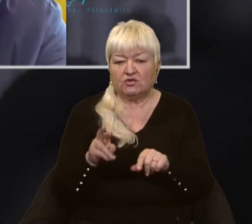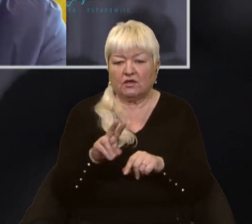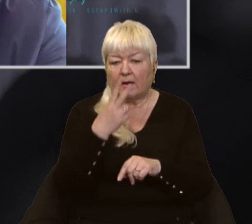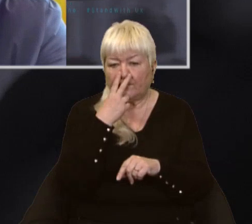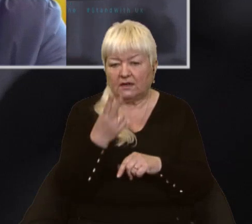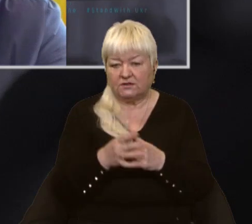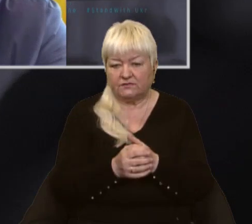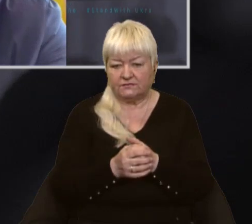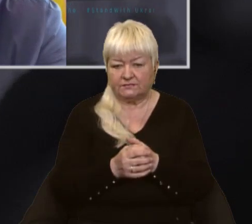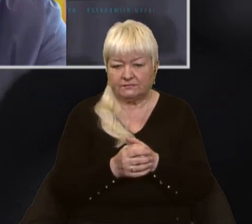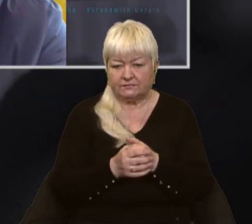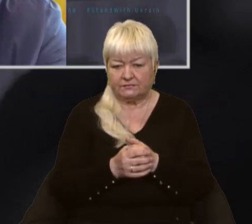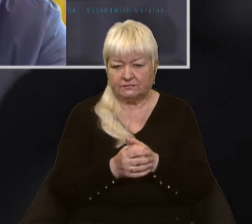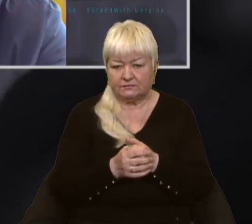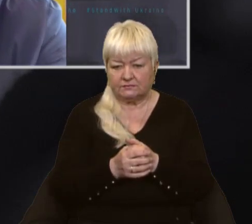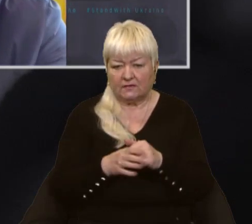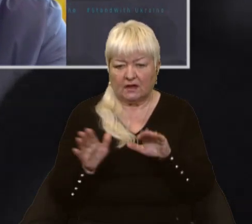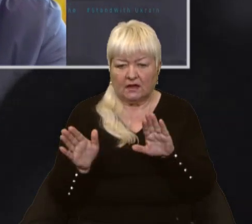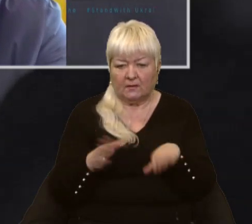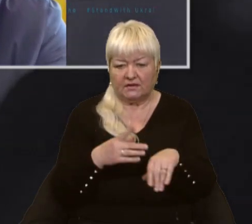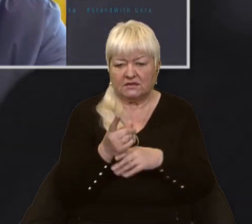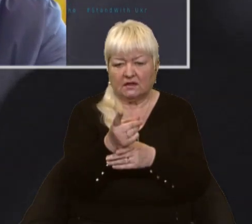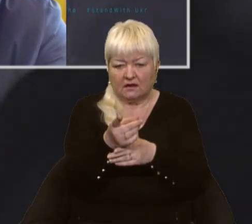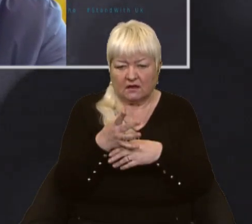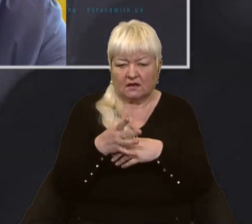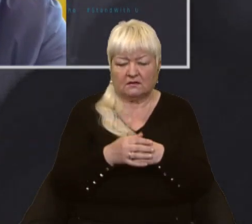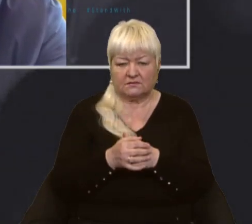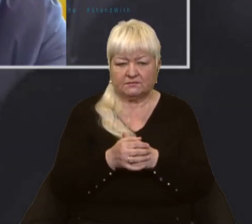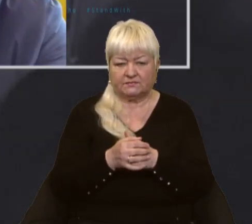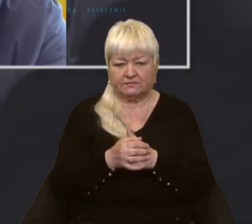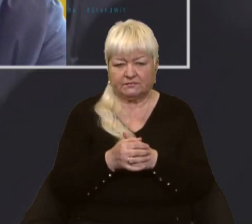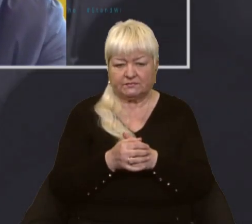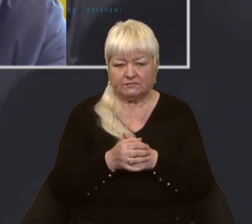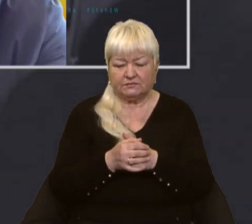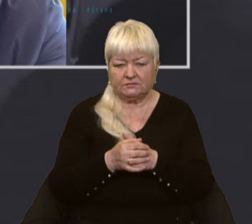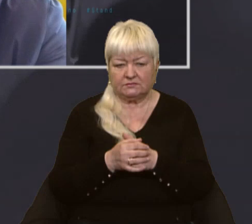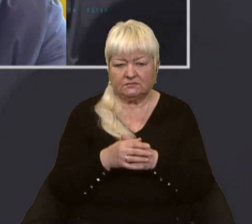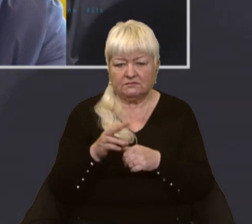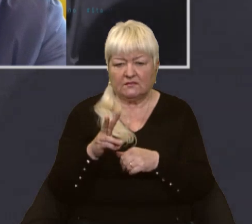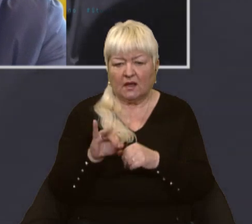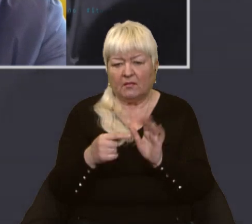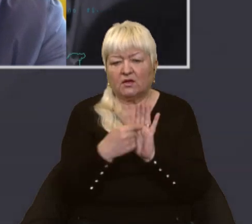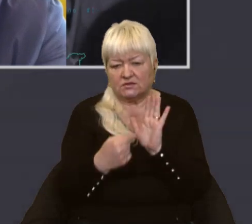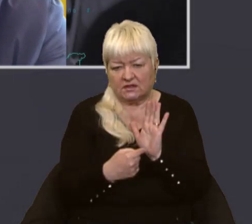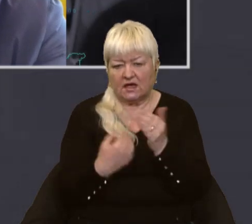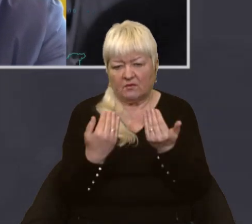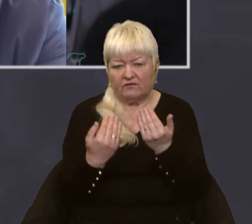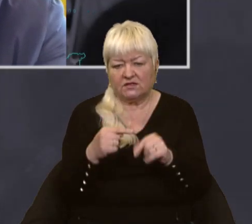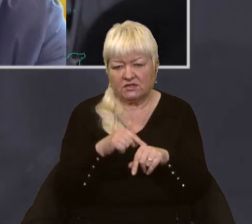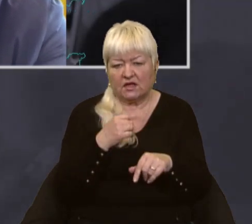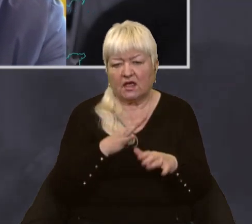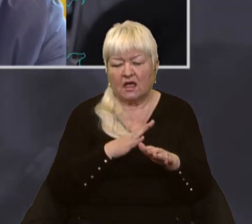снім, хто був після атаки. Ми абсолютно розділяємо ваші емоції. Нагадаю, що в